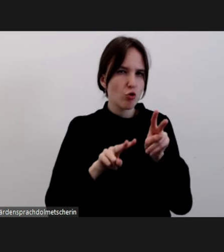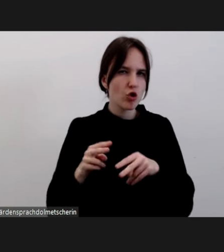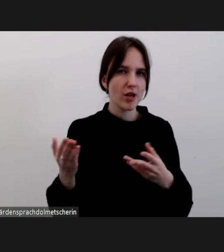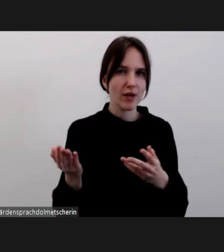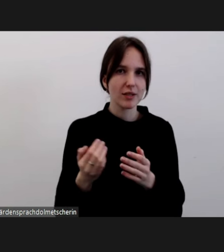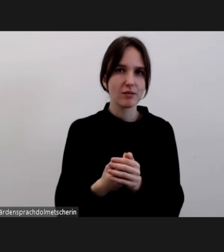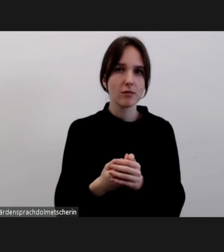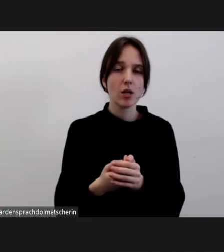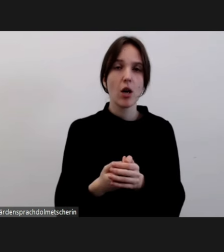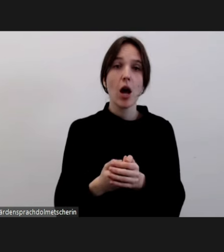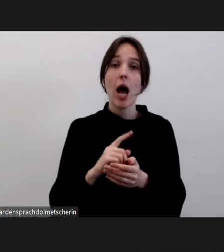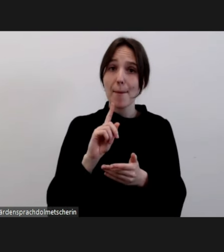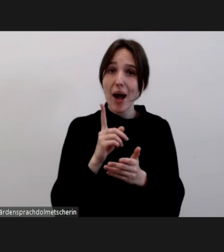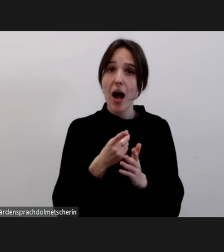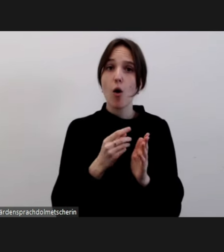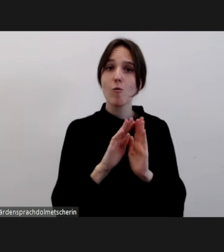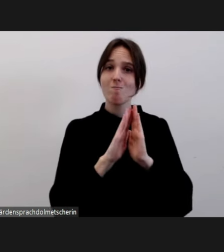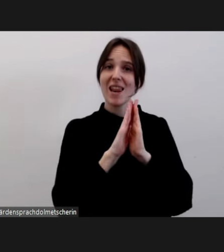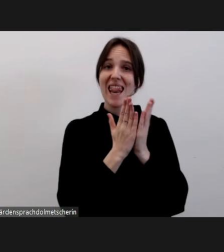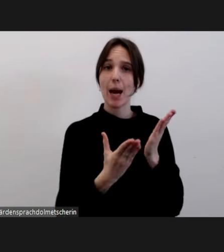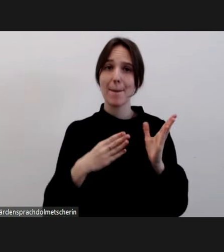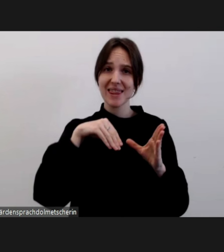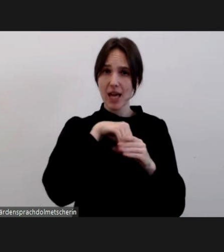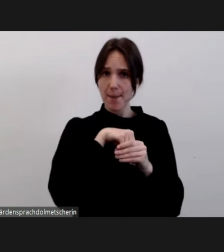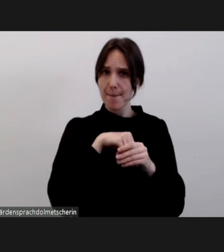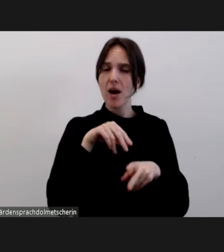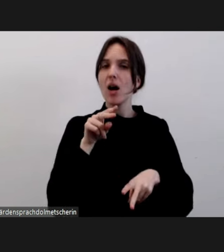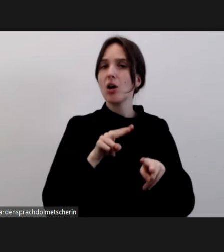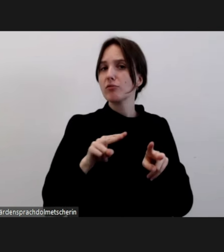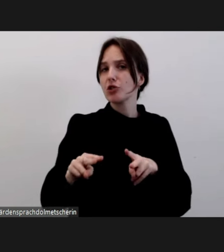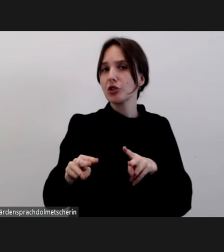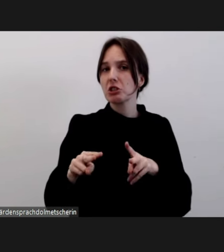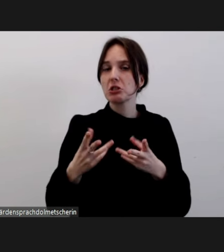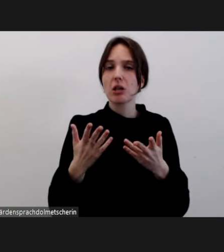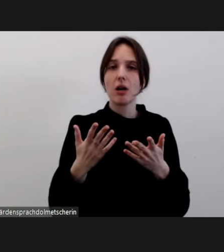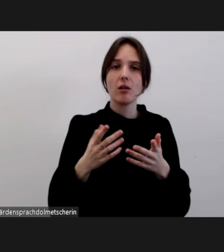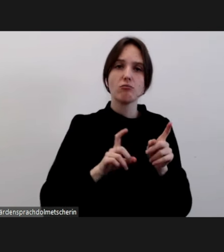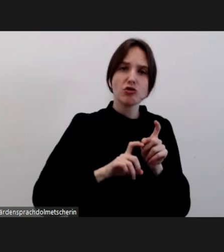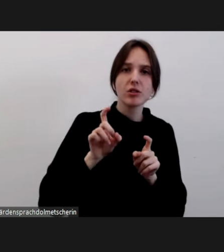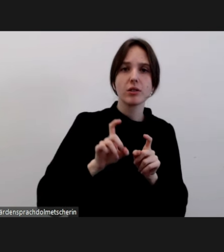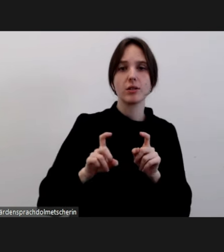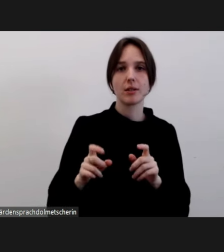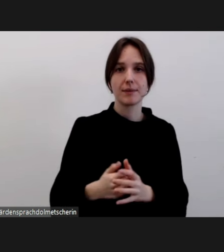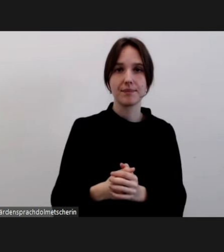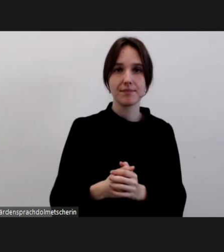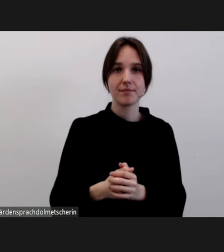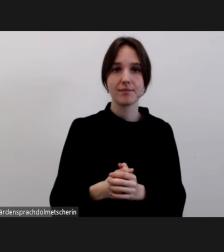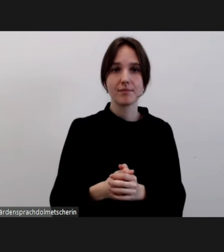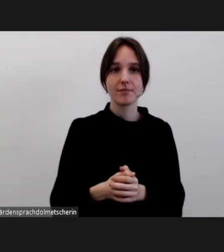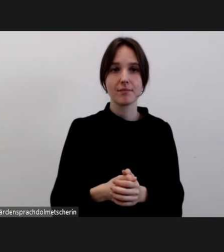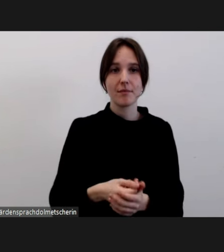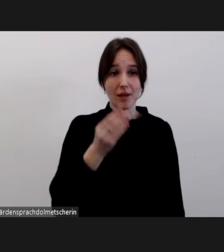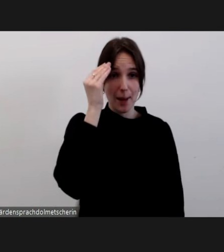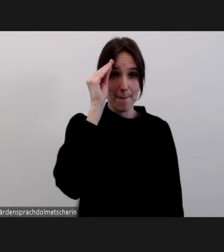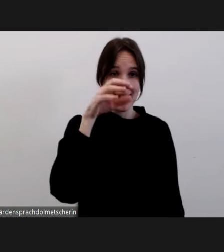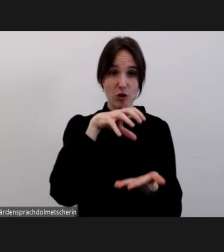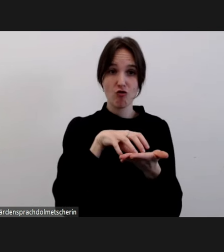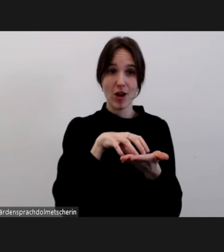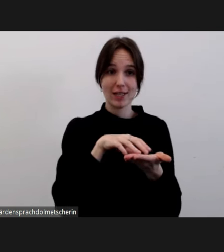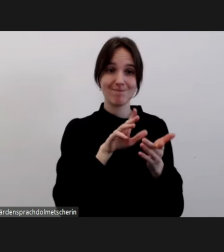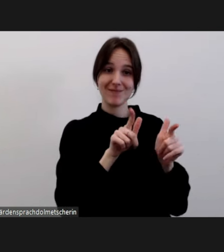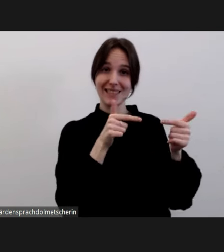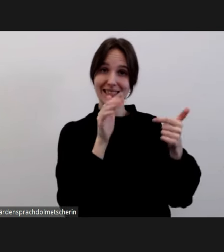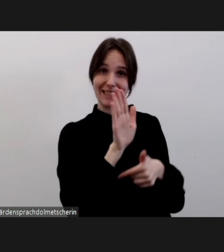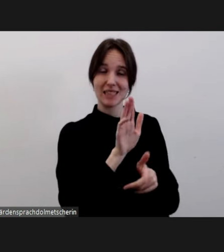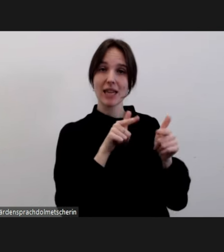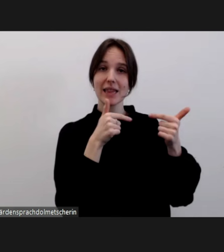vielfältigen Erscheinungsformen und Auswirkungen. Das Team der Meldestelle Antifeminismus stellt heute seine Vorgehensweise